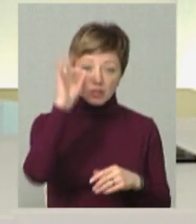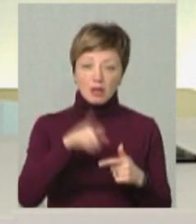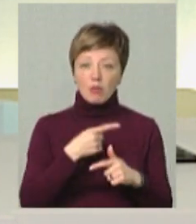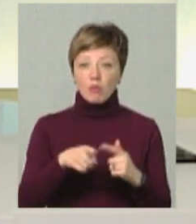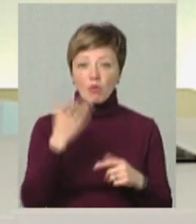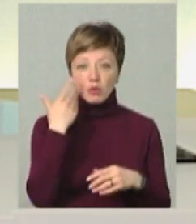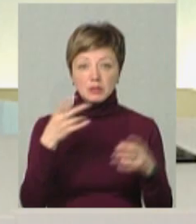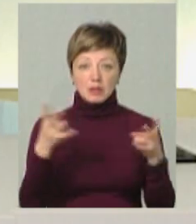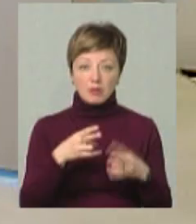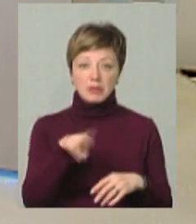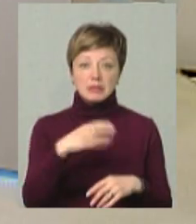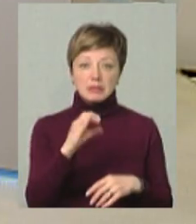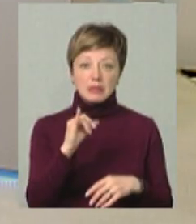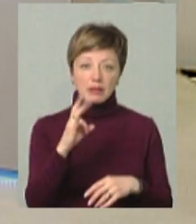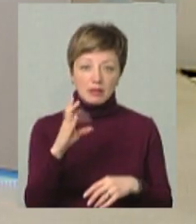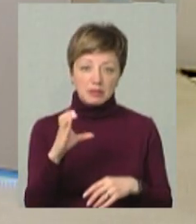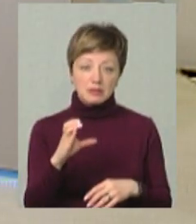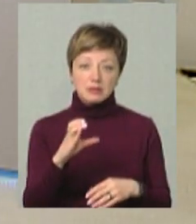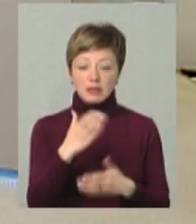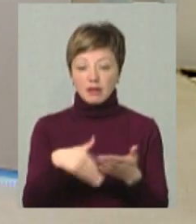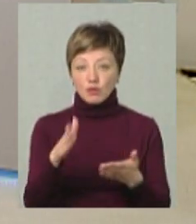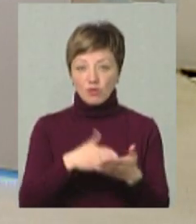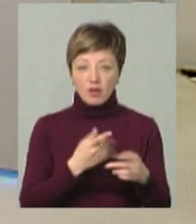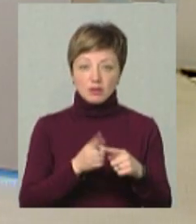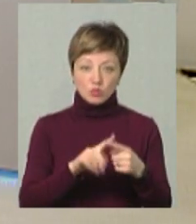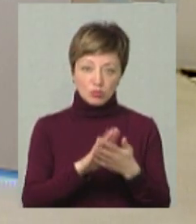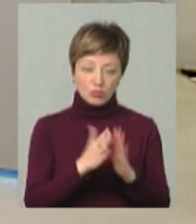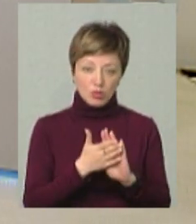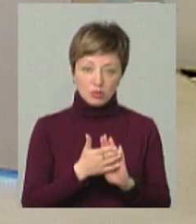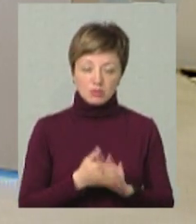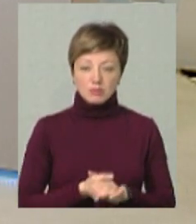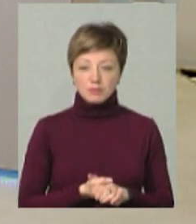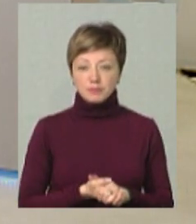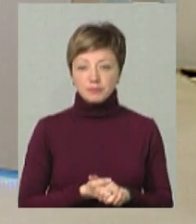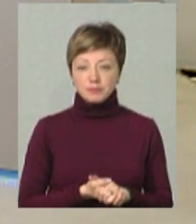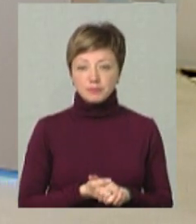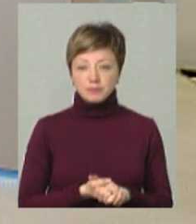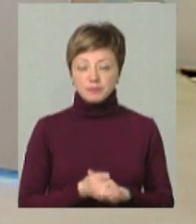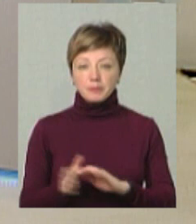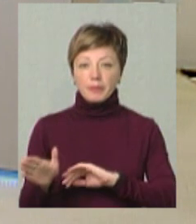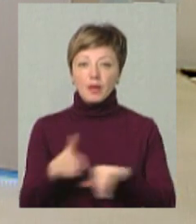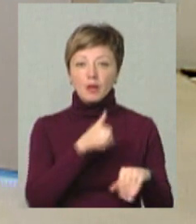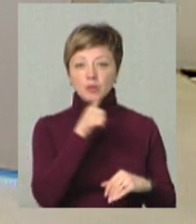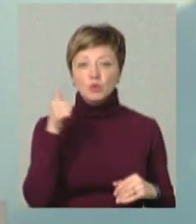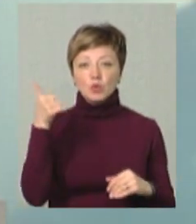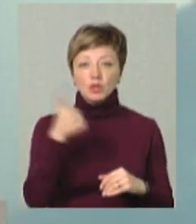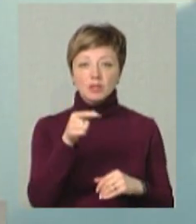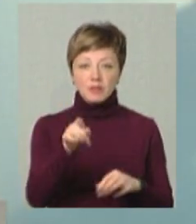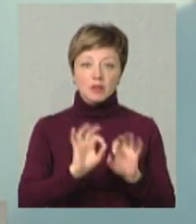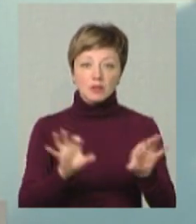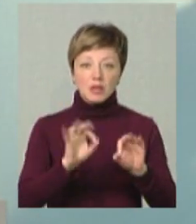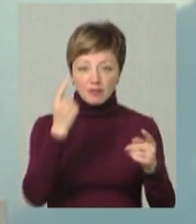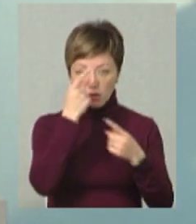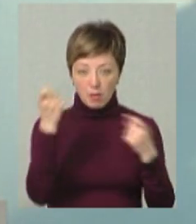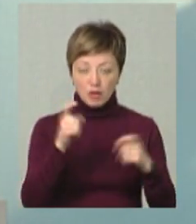при потребі, як би, ДСНС, як би, ліквідувати ту ситуацію, яка є на дорозі. Минулого тижня ви ділилися інформацією про те,